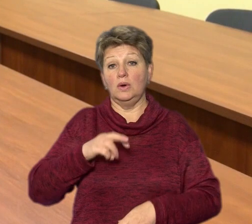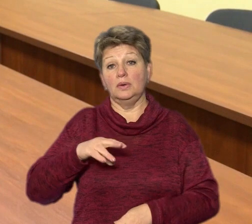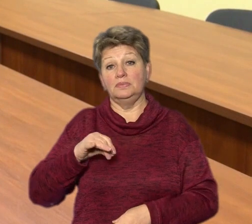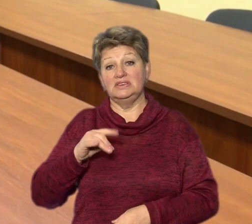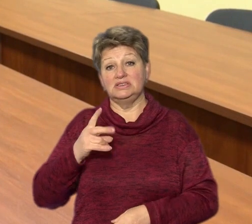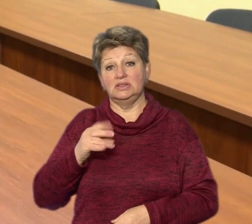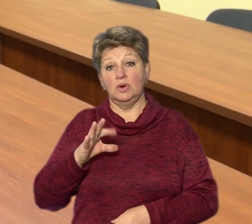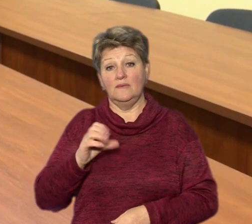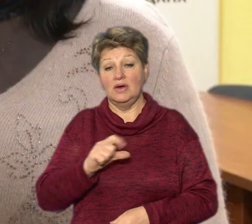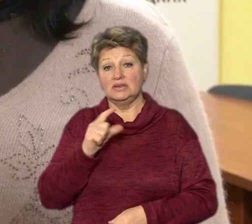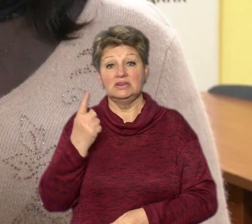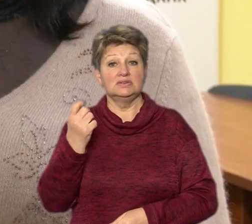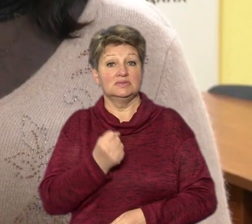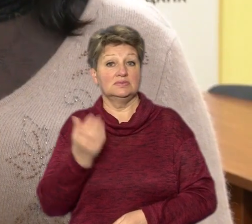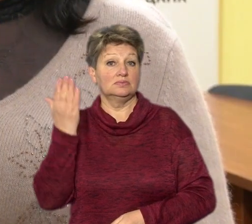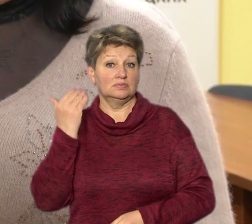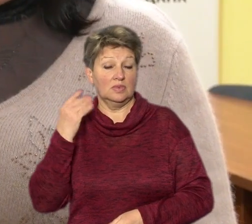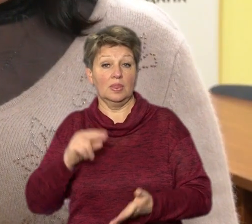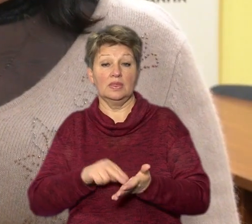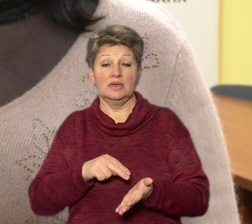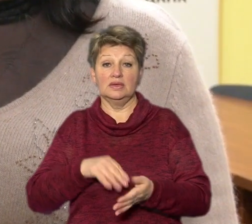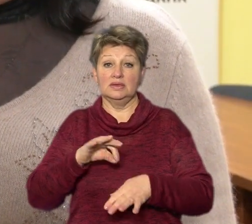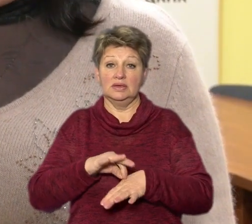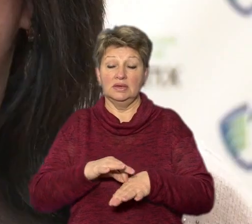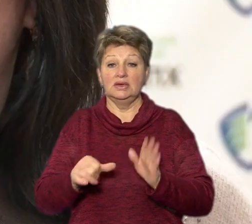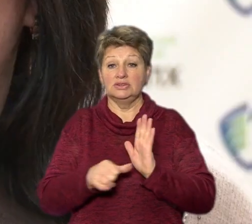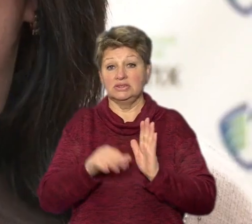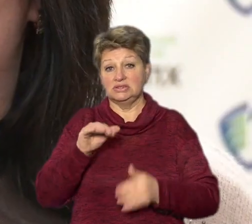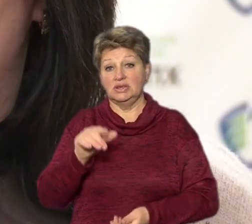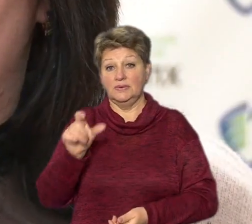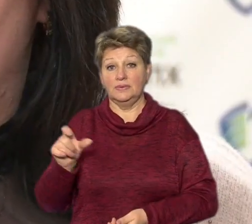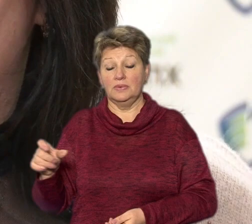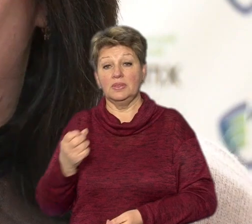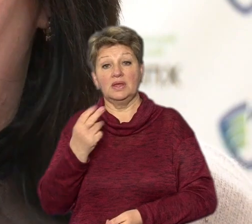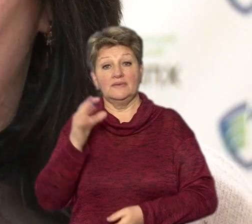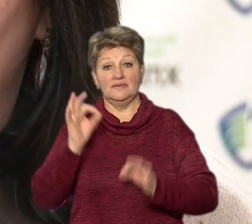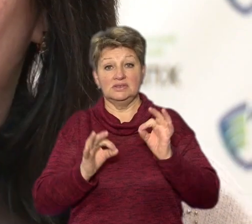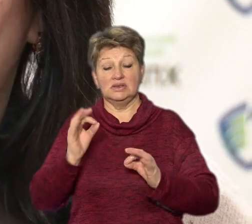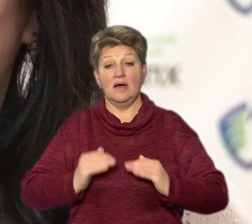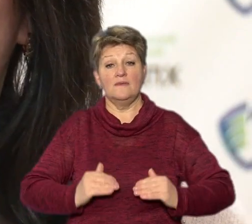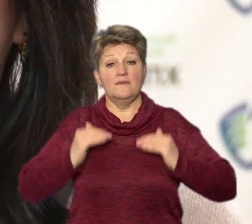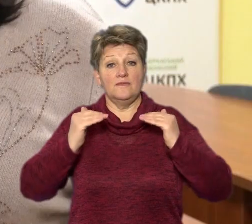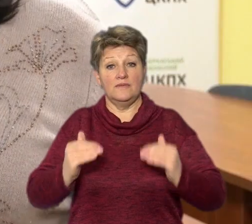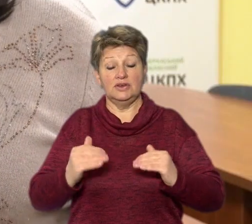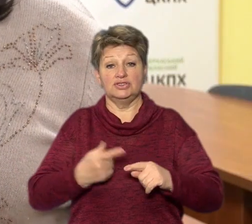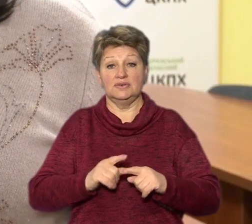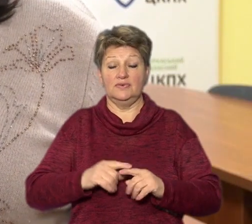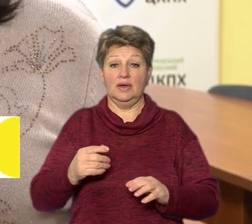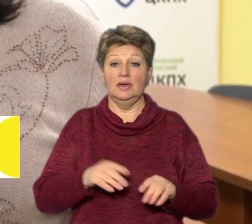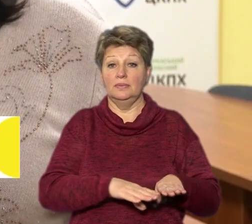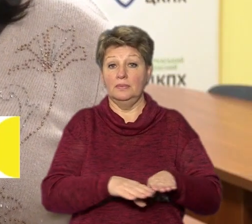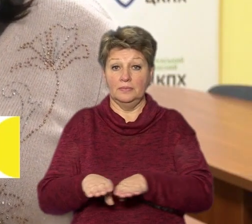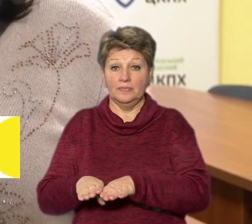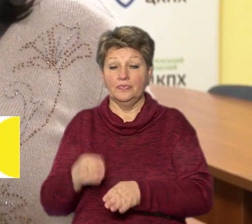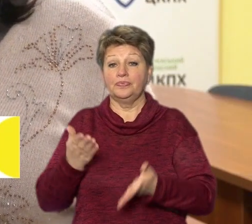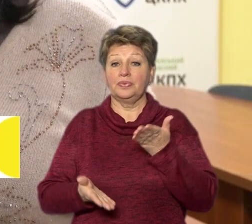Говорить, за попередній тиждень на Черкащині захворіли майже 6 тисяч осіб, що на 12% вище епідпорогу. Якщо брати